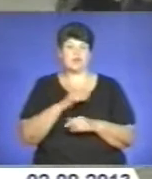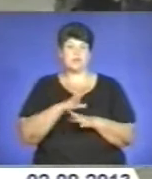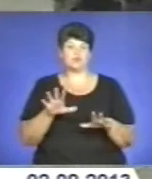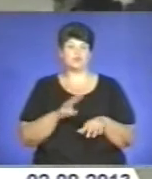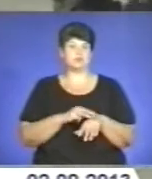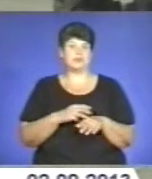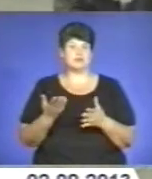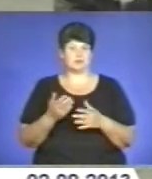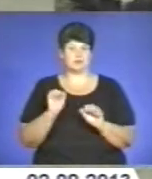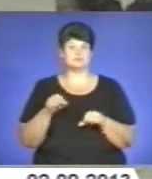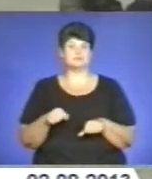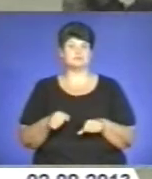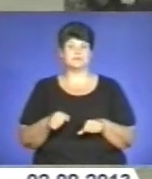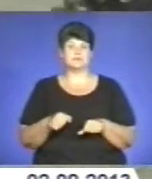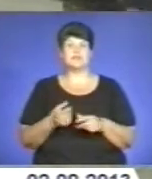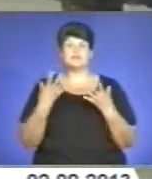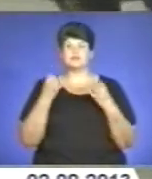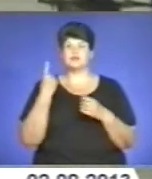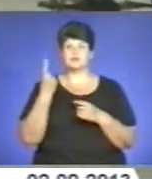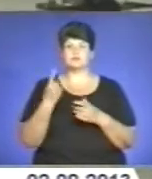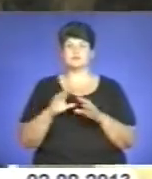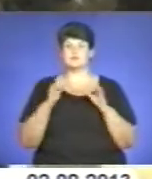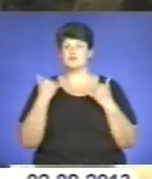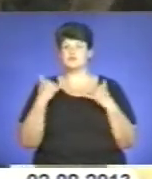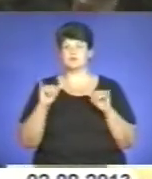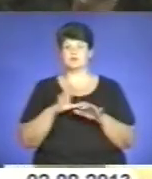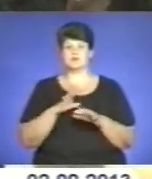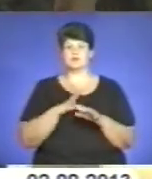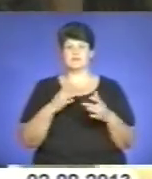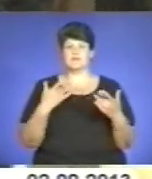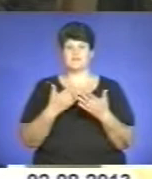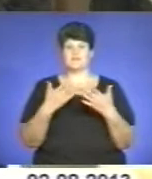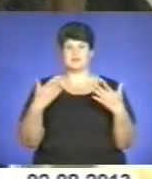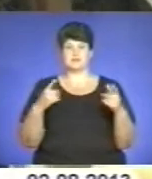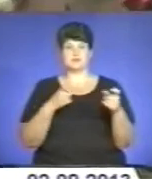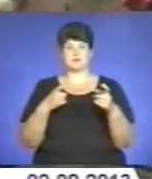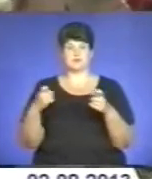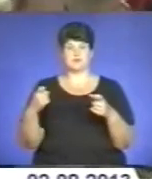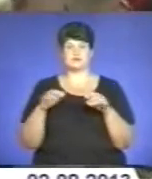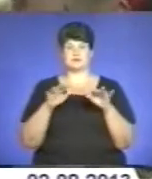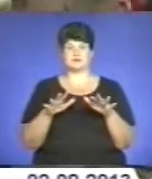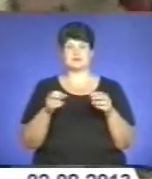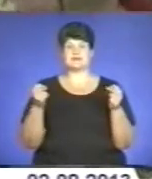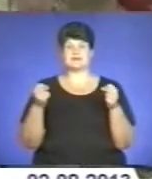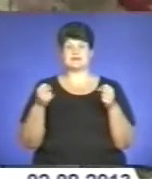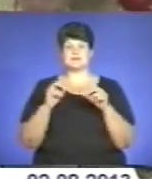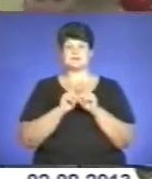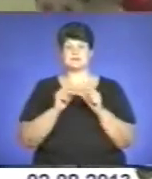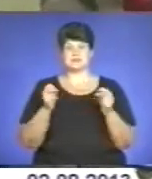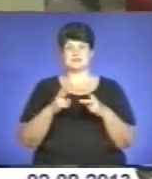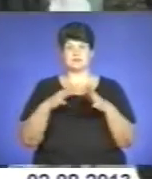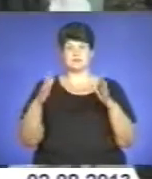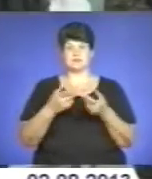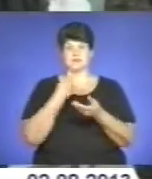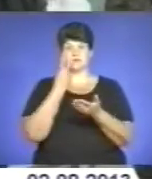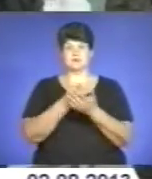працівником миліції. Ще одним сюрпризом для відпочиваючих була імпровізована виставка зброї та засобів спецзахисту, яку розгорнули міліціонери на таборовій